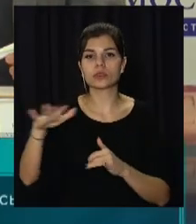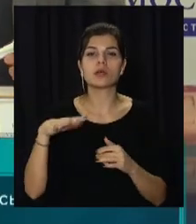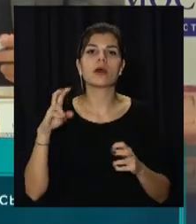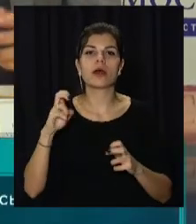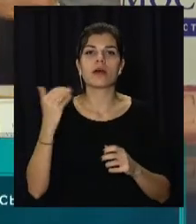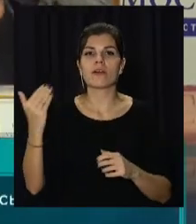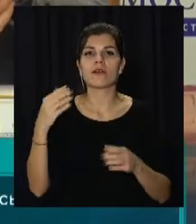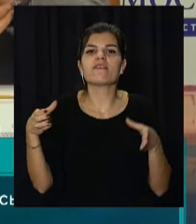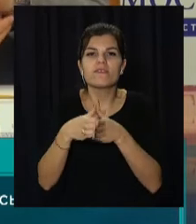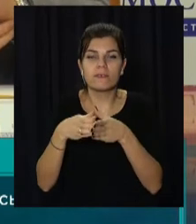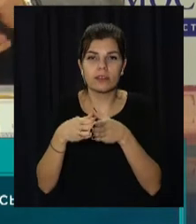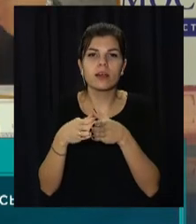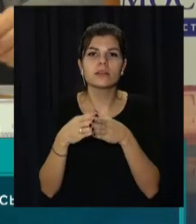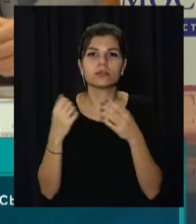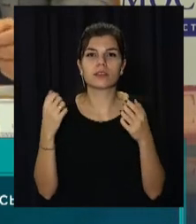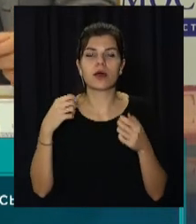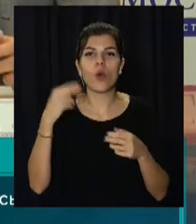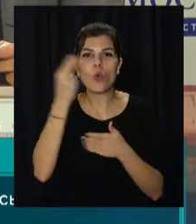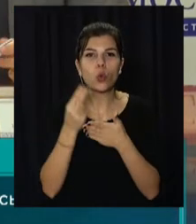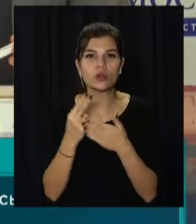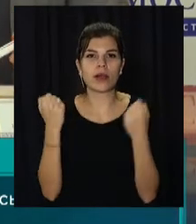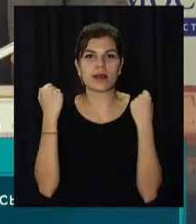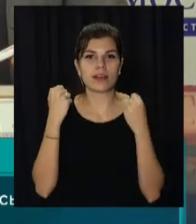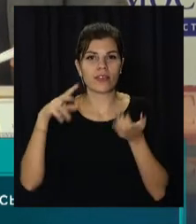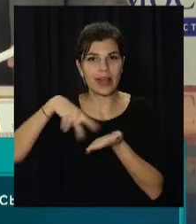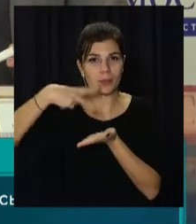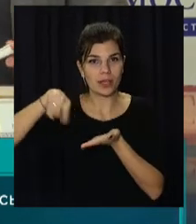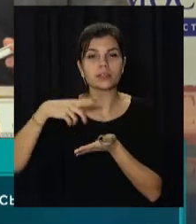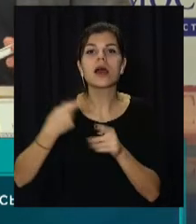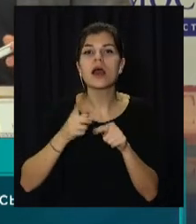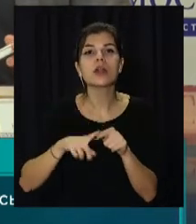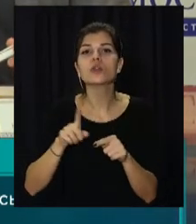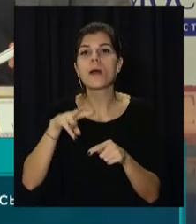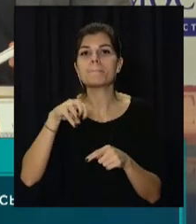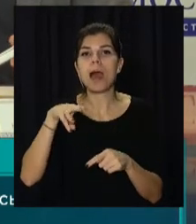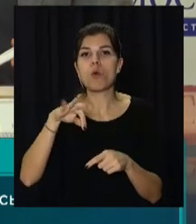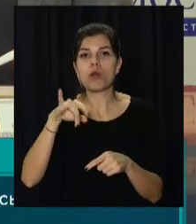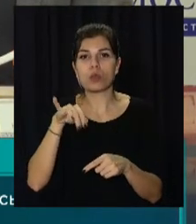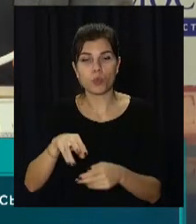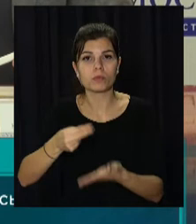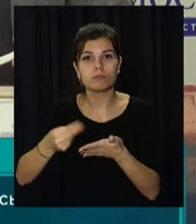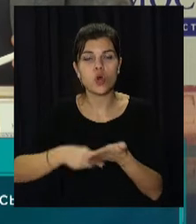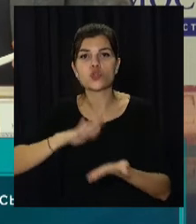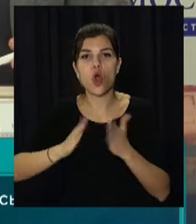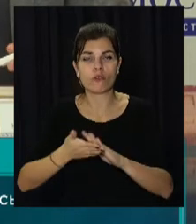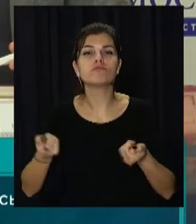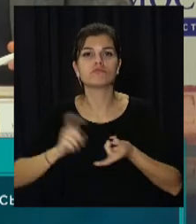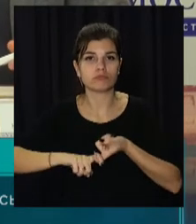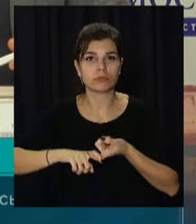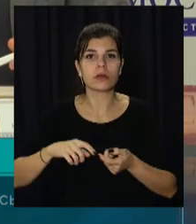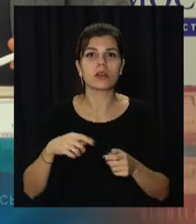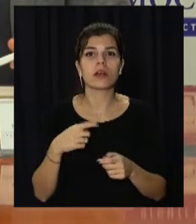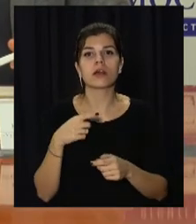з художньої гімнастики дійсно визначайна подія, а саме підписання меморандуму з відокремленим